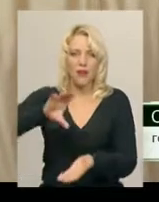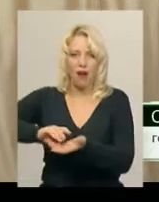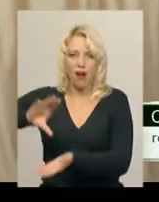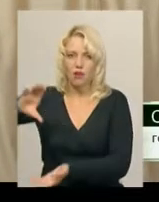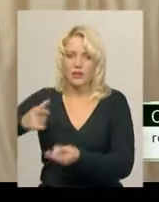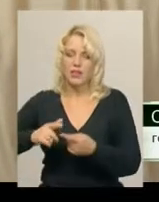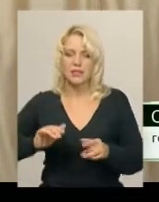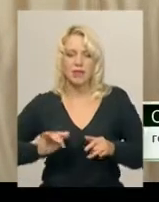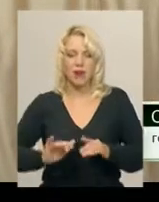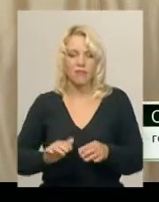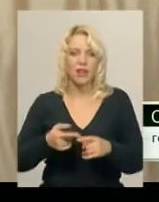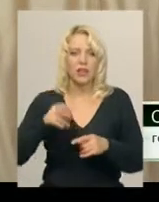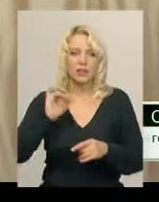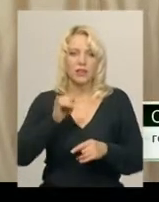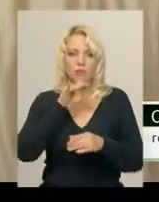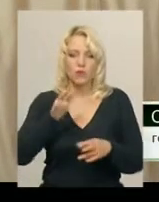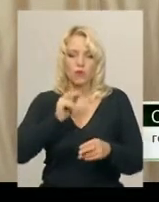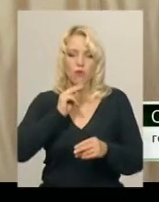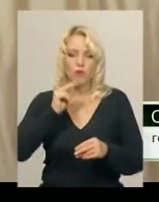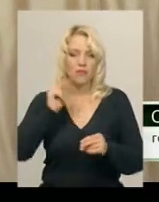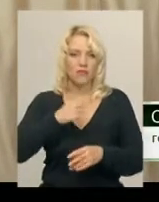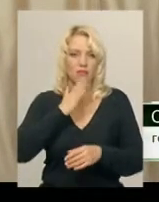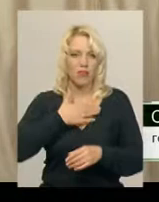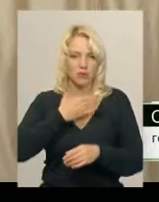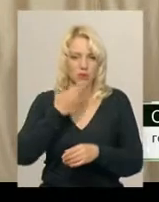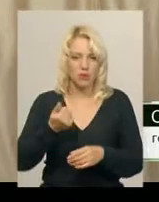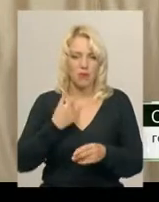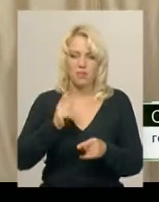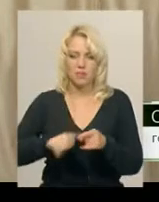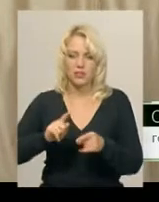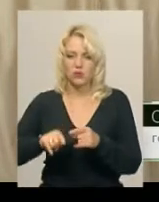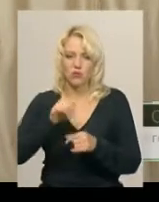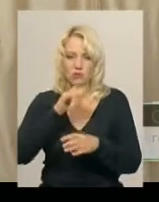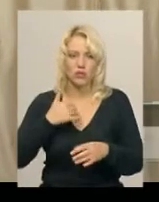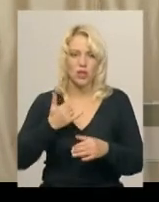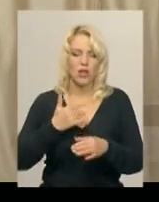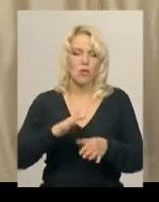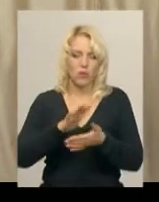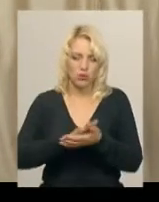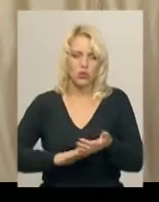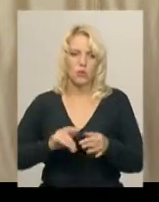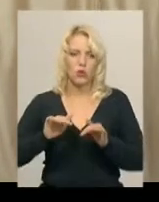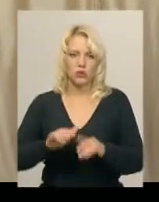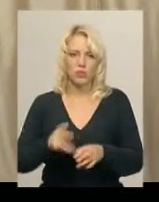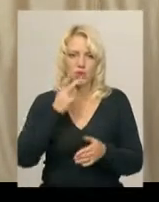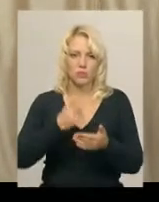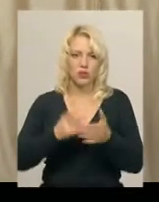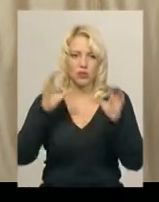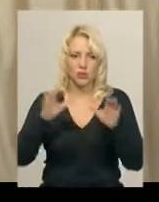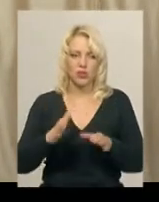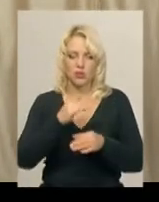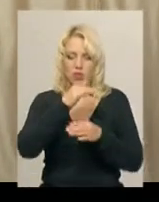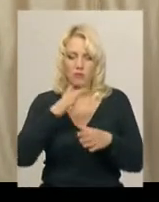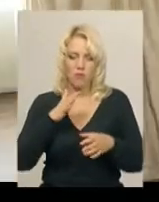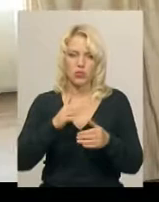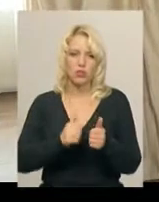Ми, як можемо, прискорюємо цей процес. В тому числі, і вчора, і сьогодні, цілий день тривають процедури, передбачені законом, яку ми жодним чином не